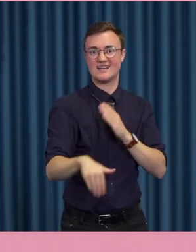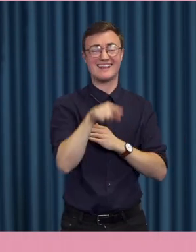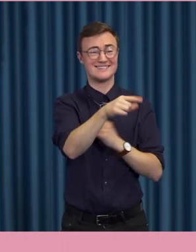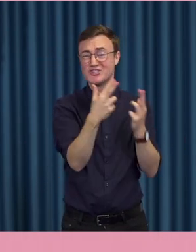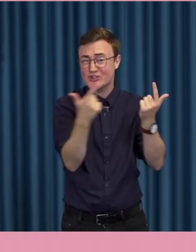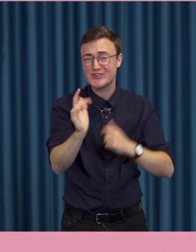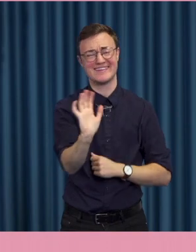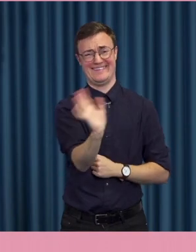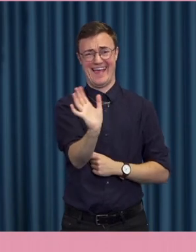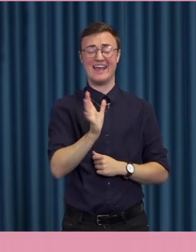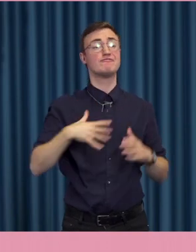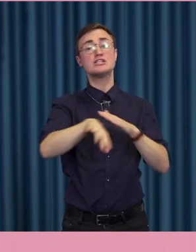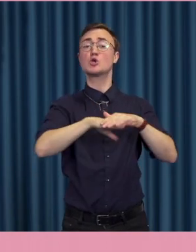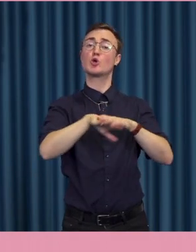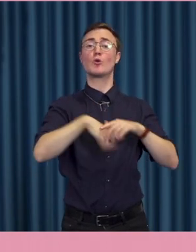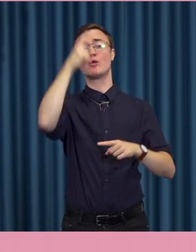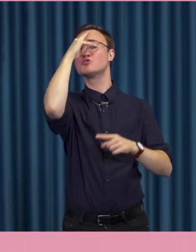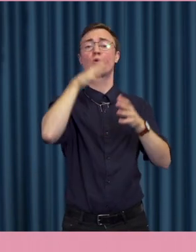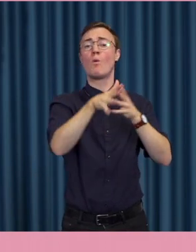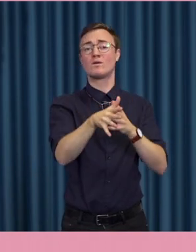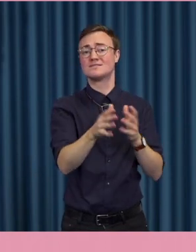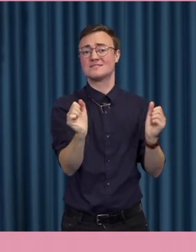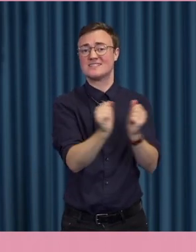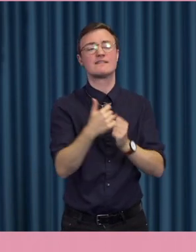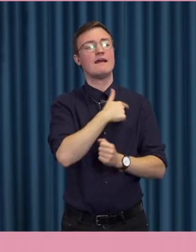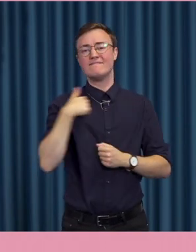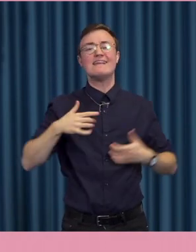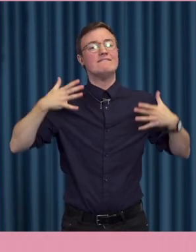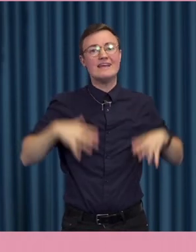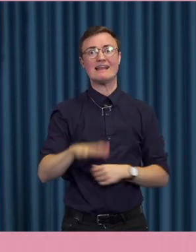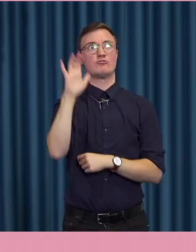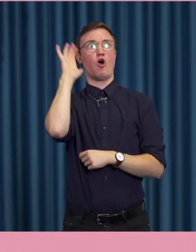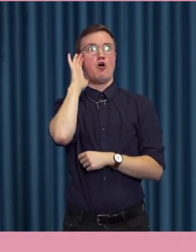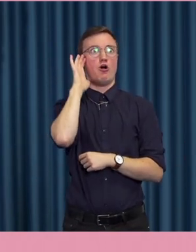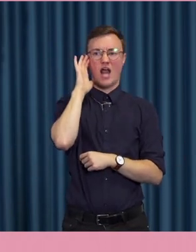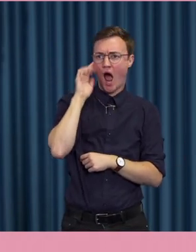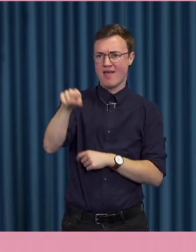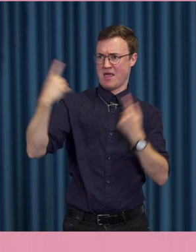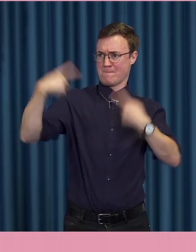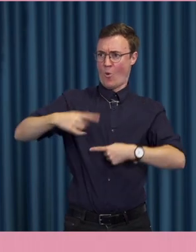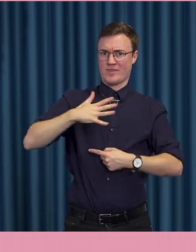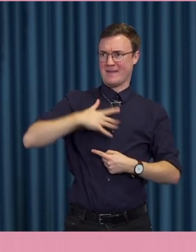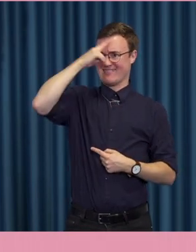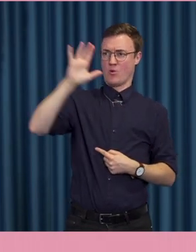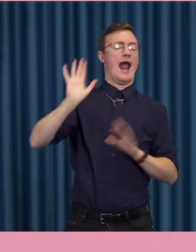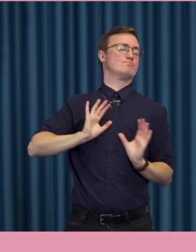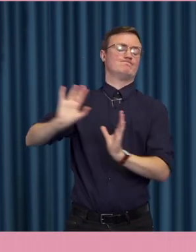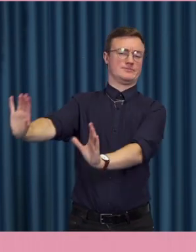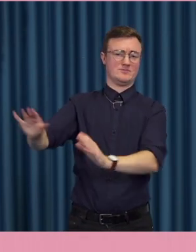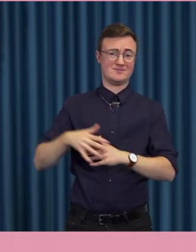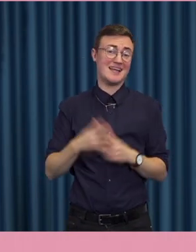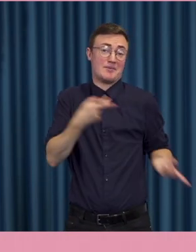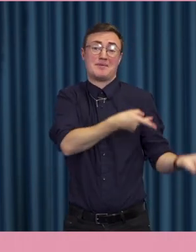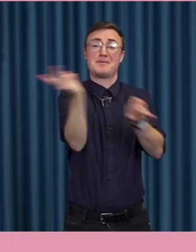psykologisk mekanism. Vi tycker inte om att bli motsagna, man tycker inte om att höra saker som går emot det man verkligen tror på. En svensk